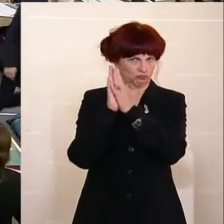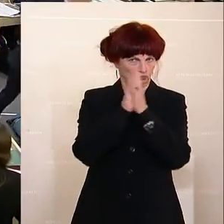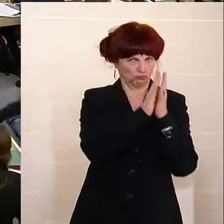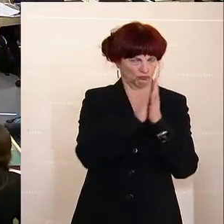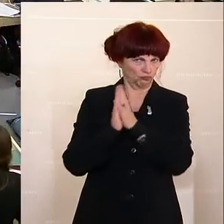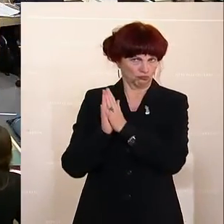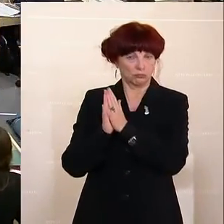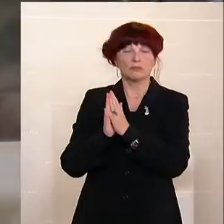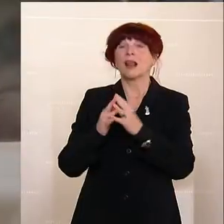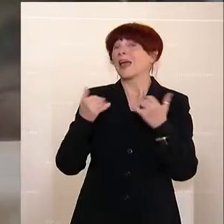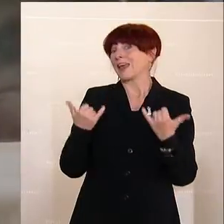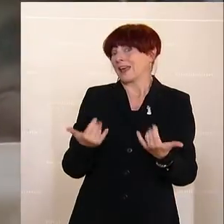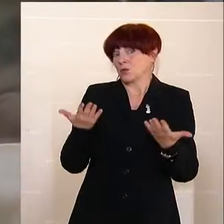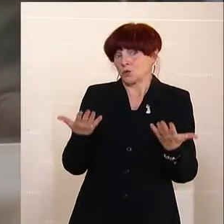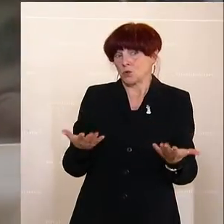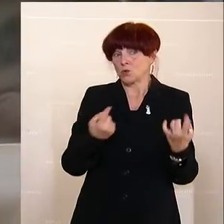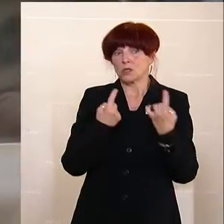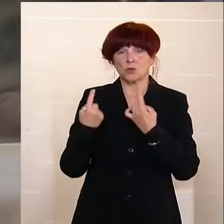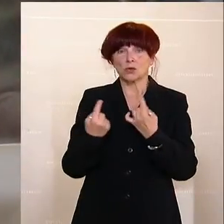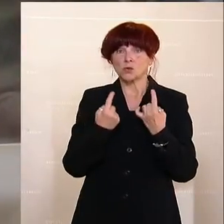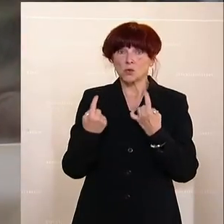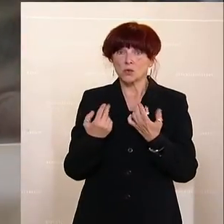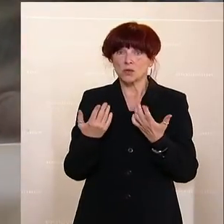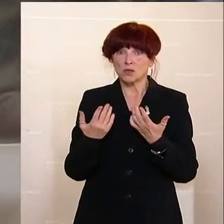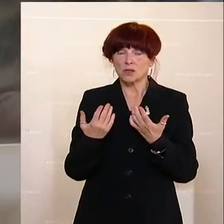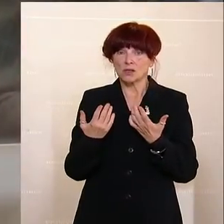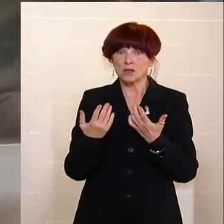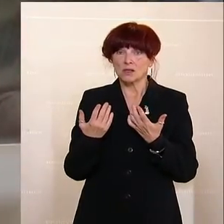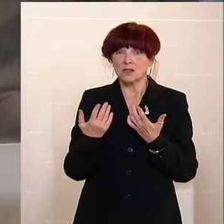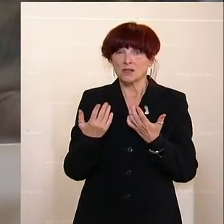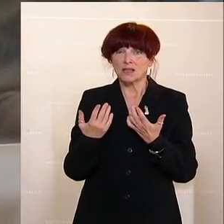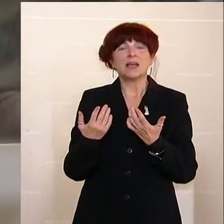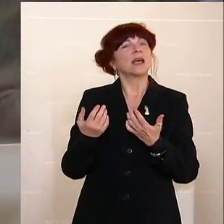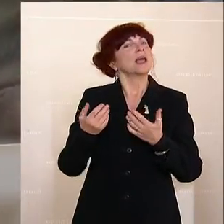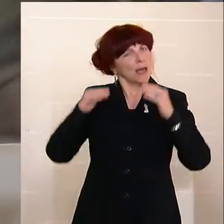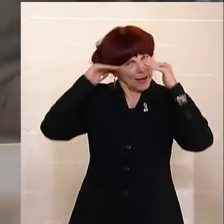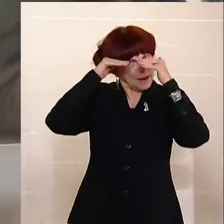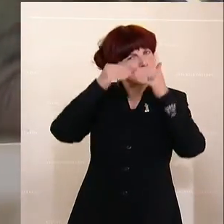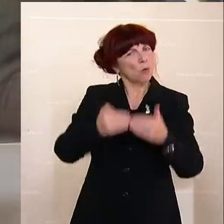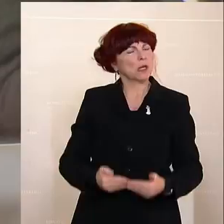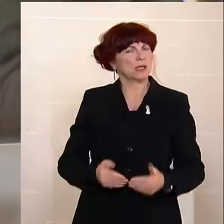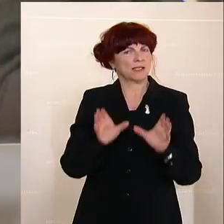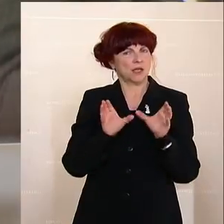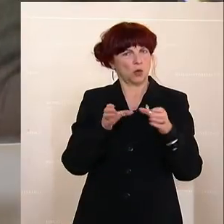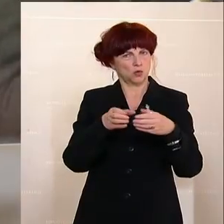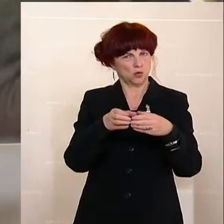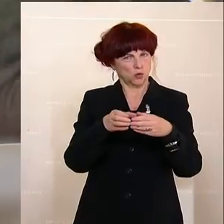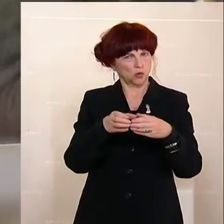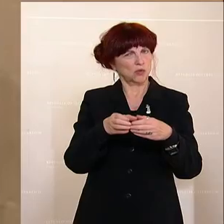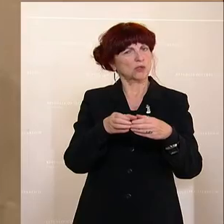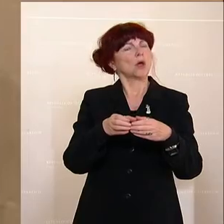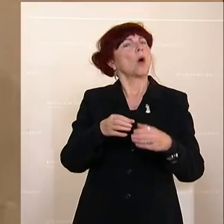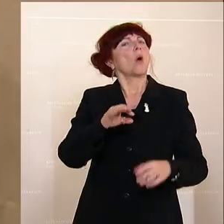Jetzt ist es so, dass der Immunitätsausschuss im Fall des Kollegen